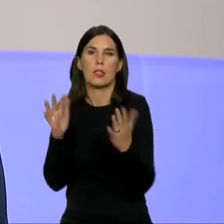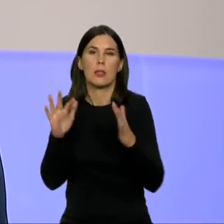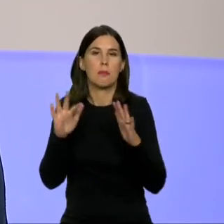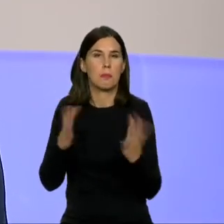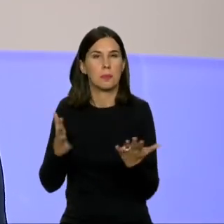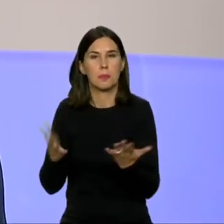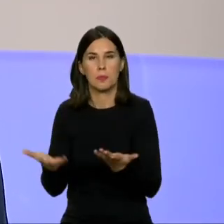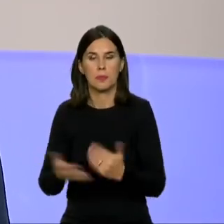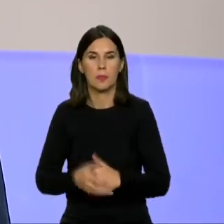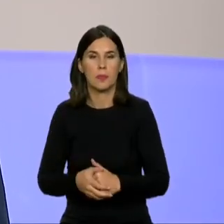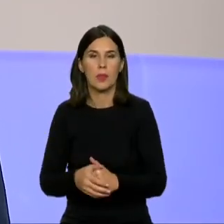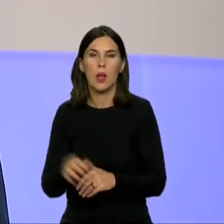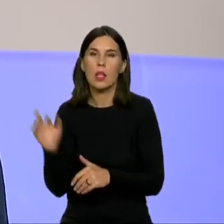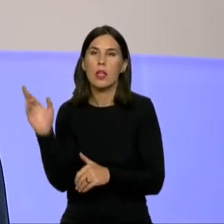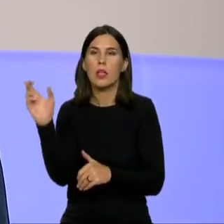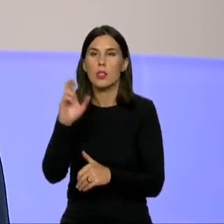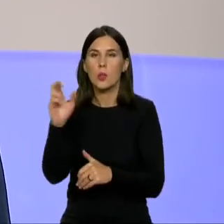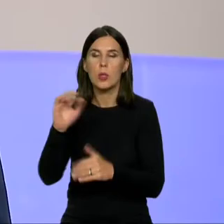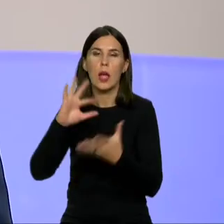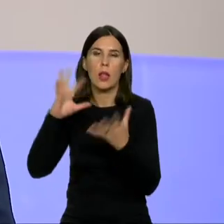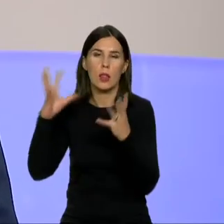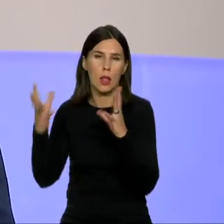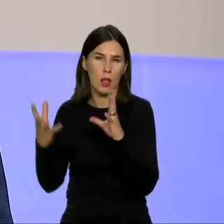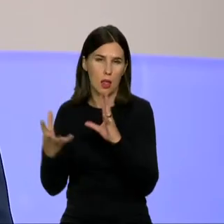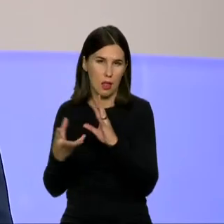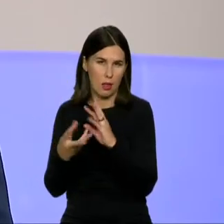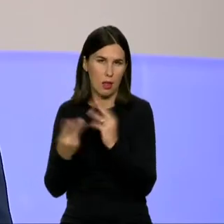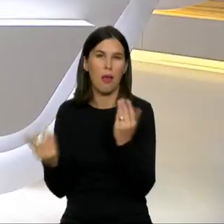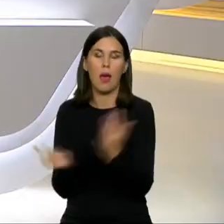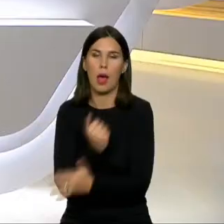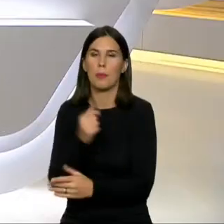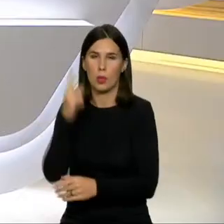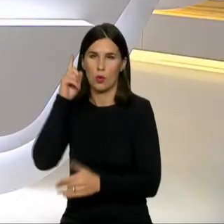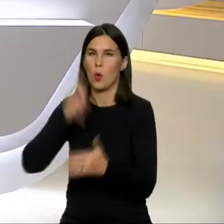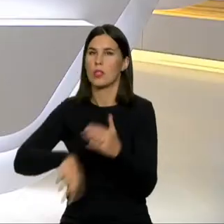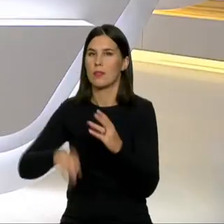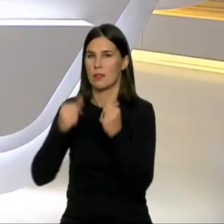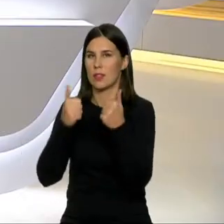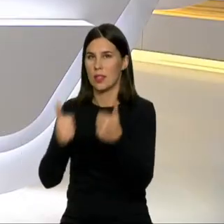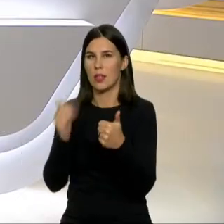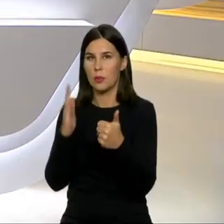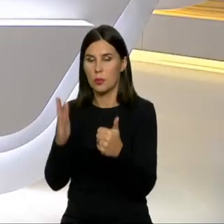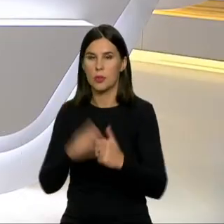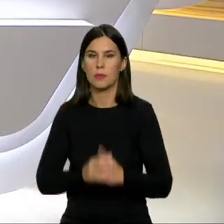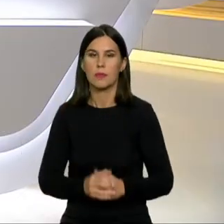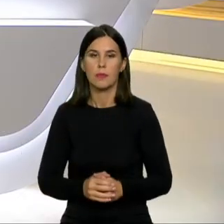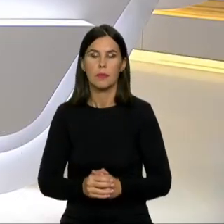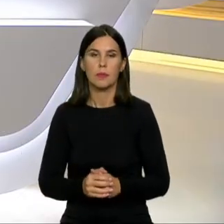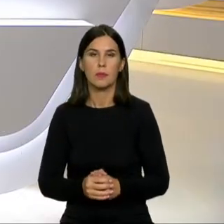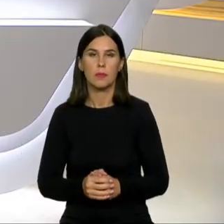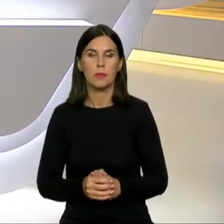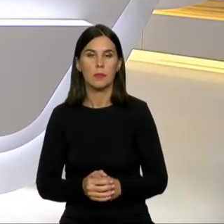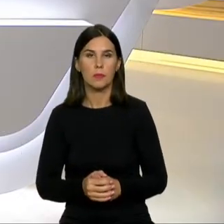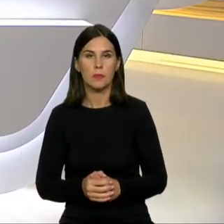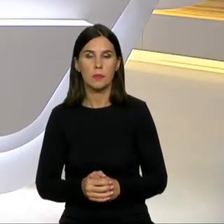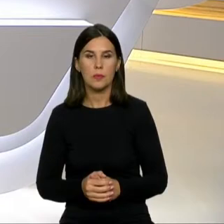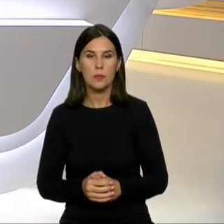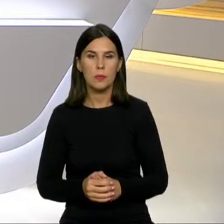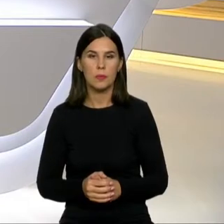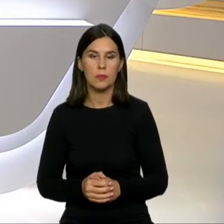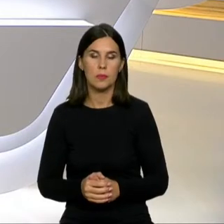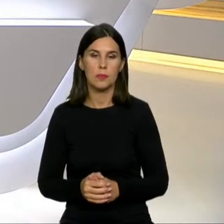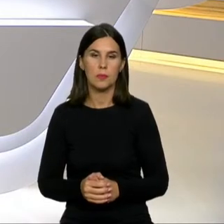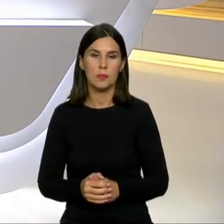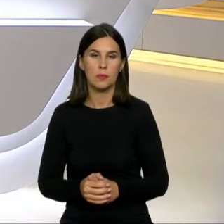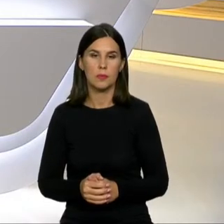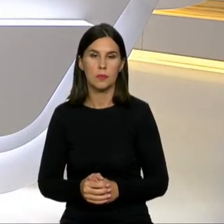gerų rezultatų, jos baigsis vaisingai. Tai aš labai tikiuosi, kad tie keli mėnesiai jie padės mums turėti atsakymus iš